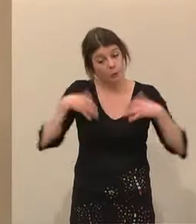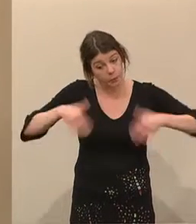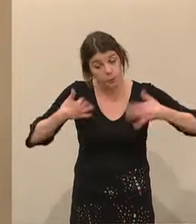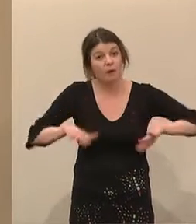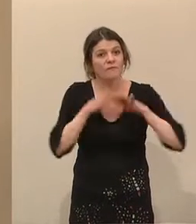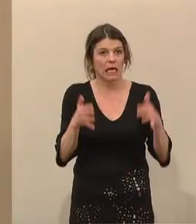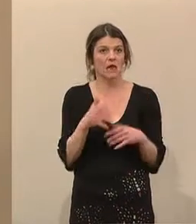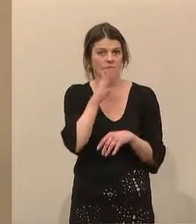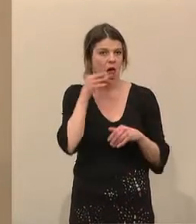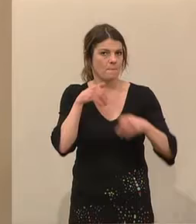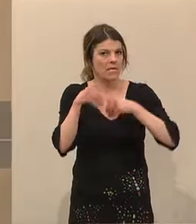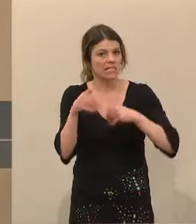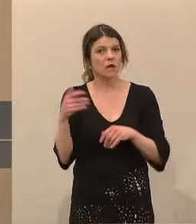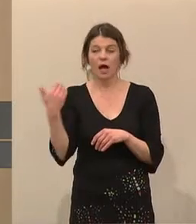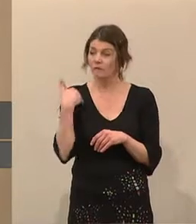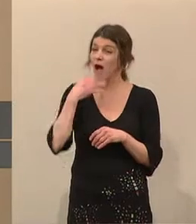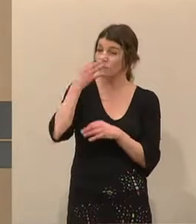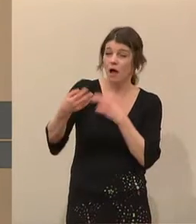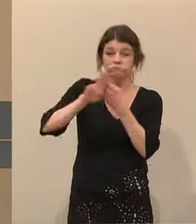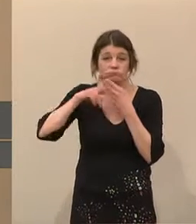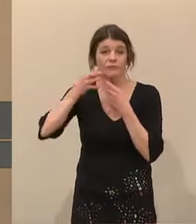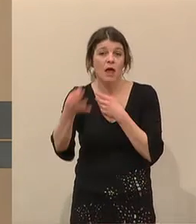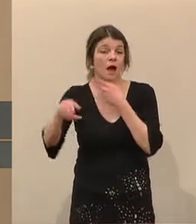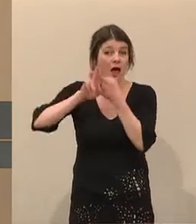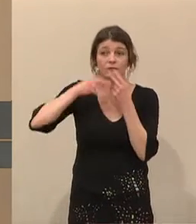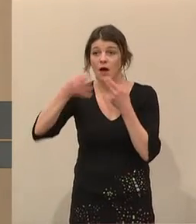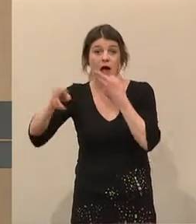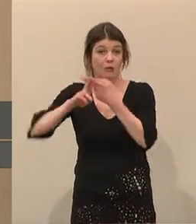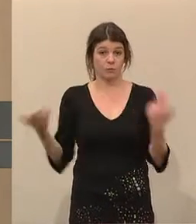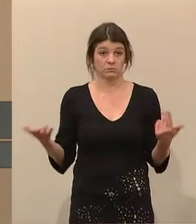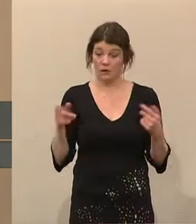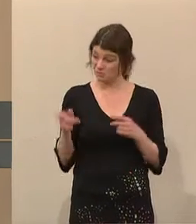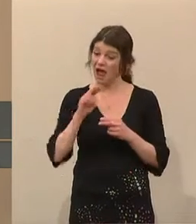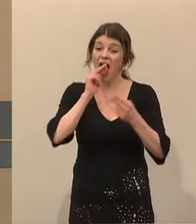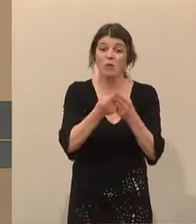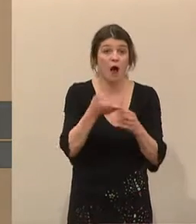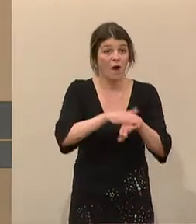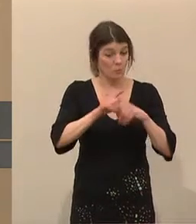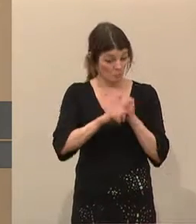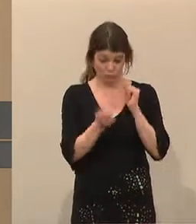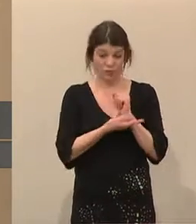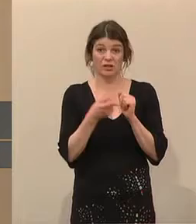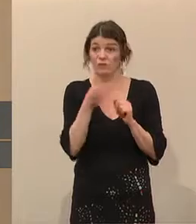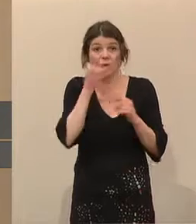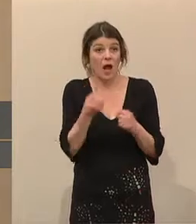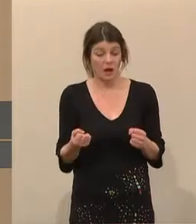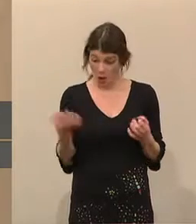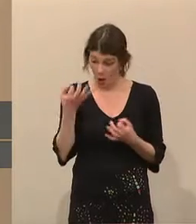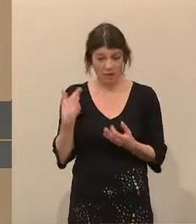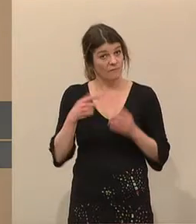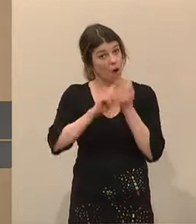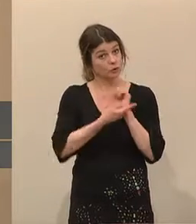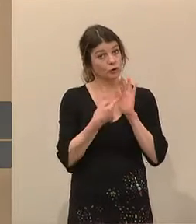wirklich ausführlich Rede und Antwort gestanden. Und dass sie zum Budget noch nichts sagen konnte, wann es erst heute auch vorgelegt wurde, dem Parlament.